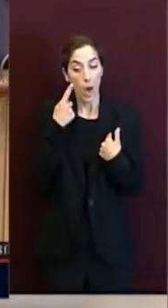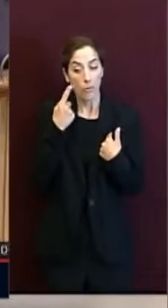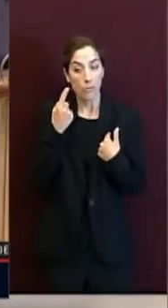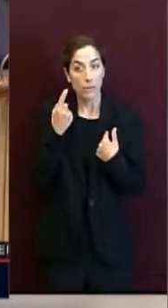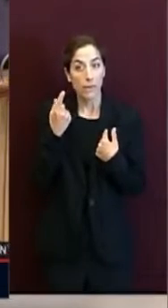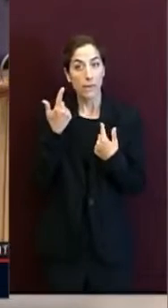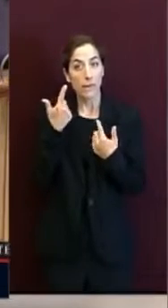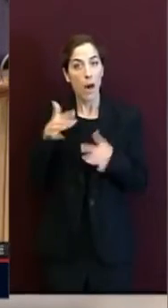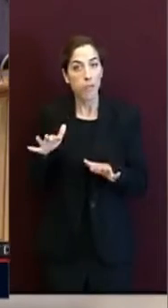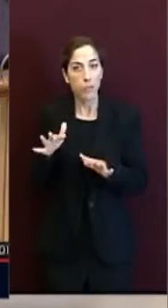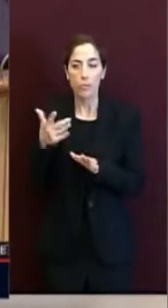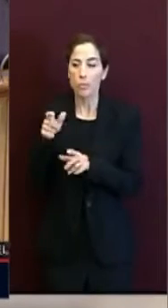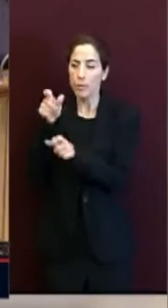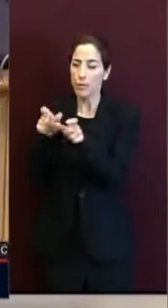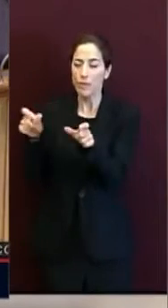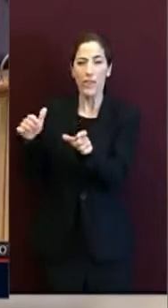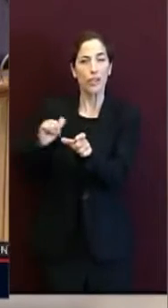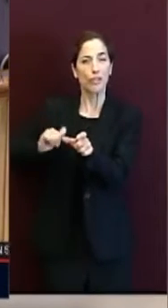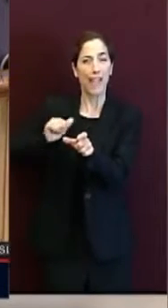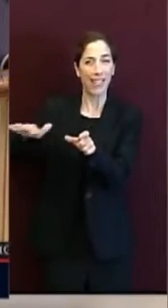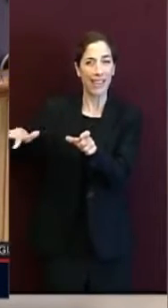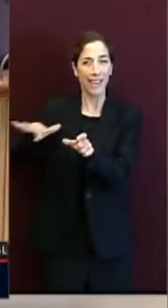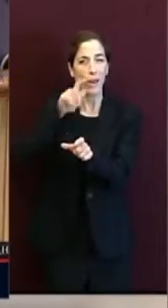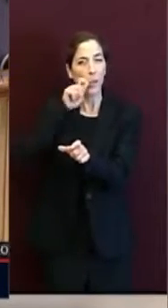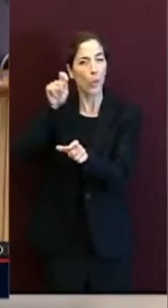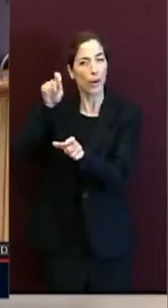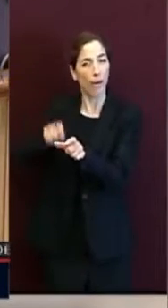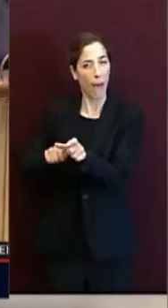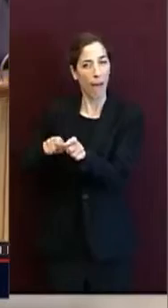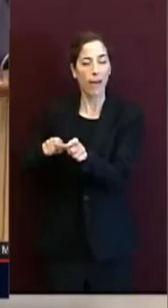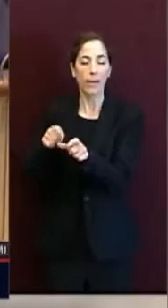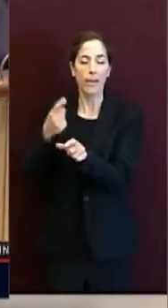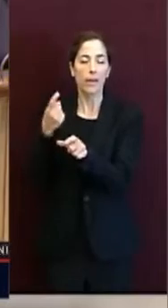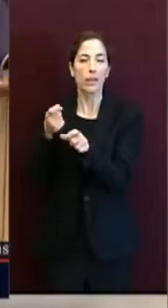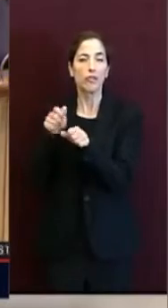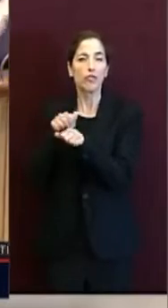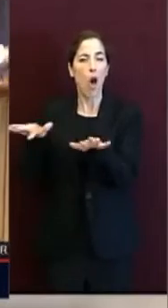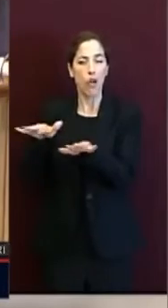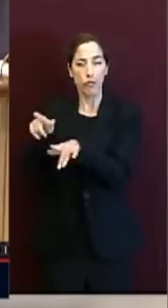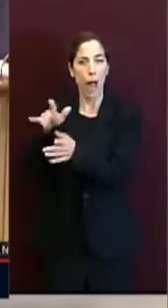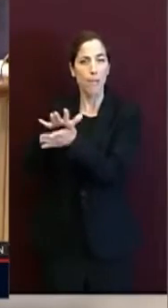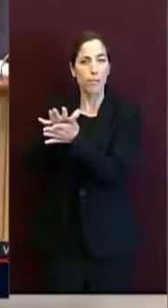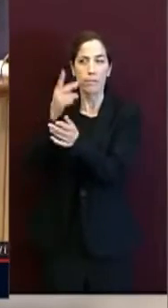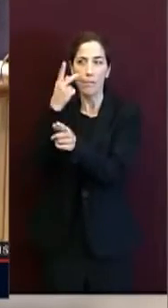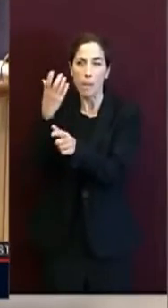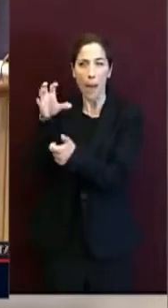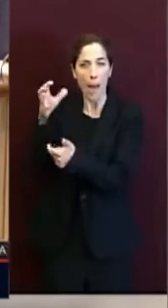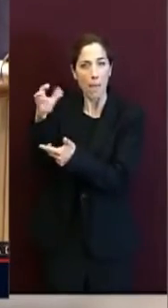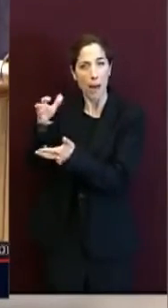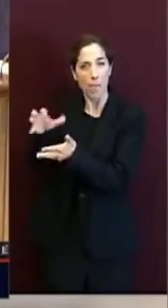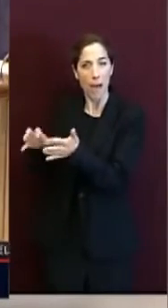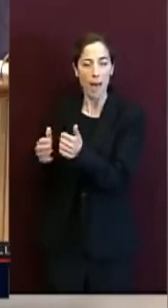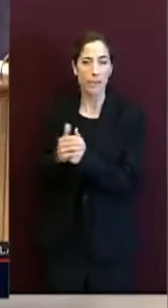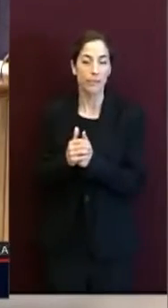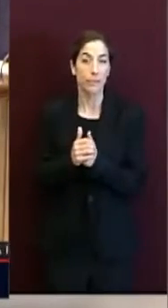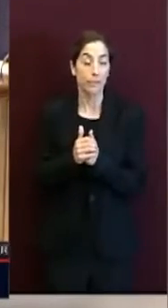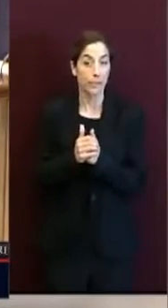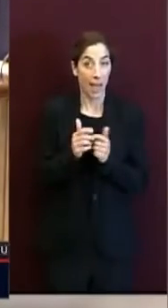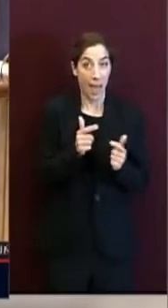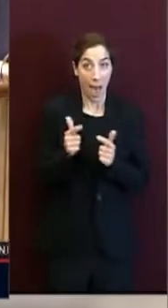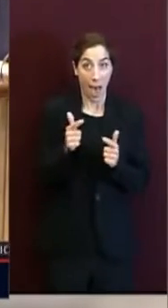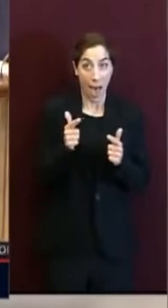stessi cittadini ucraini li pubblicano sui loro social. Armi che lo Stato italiano